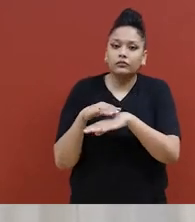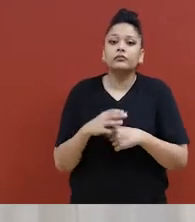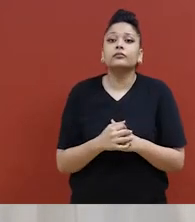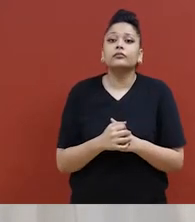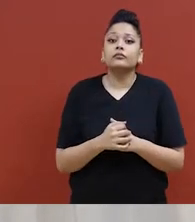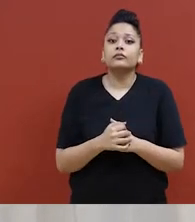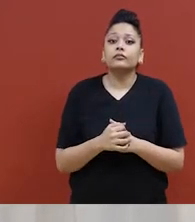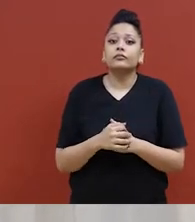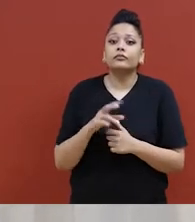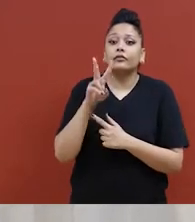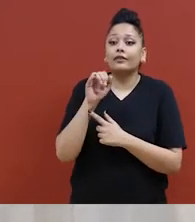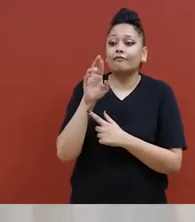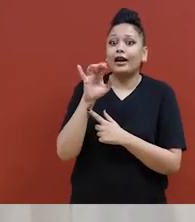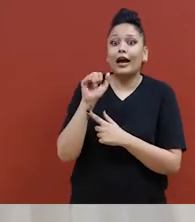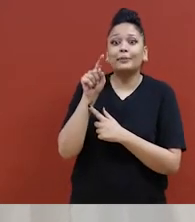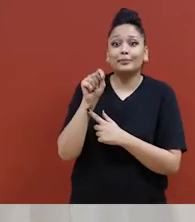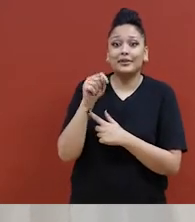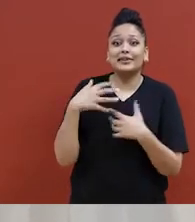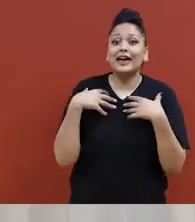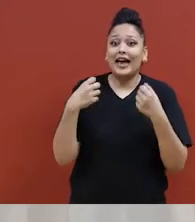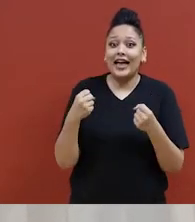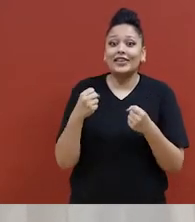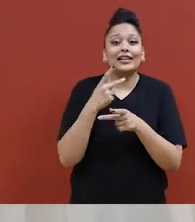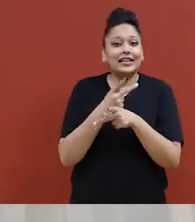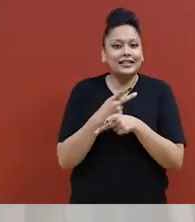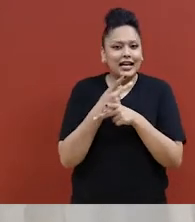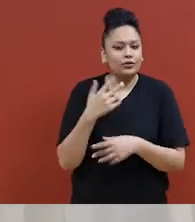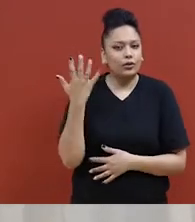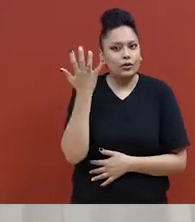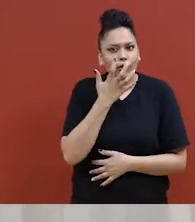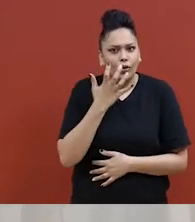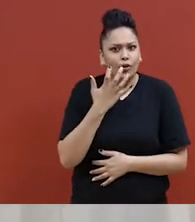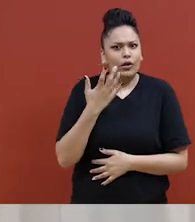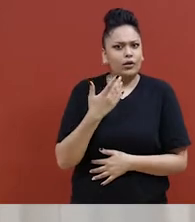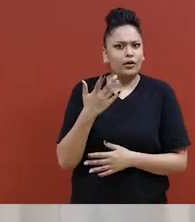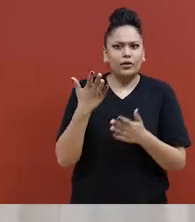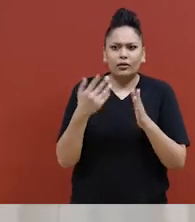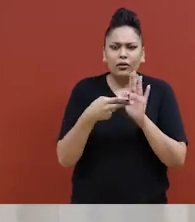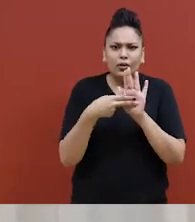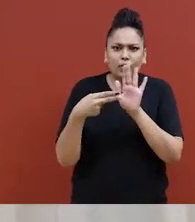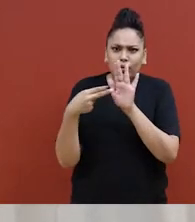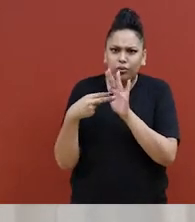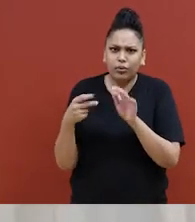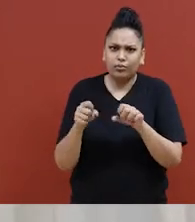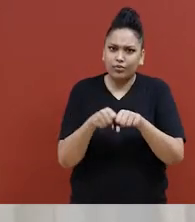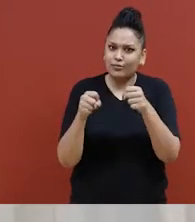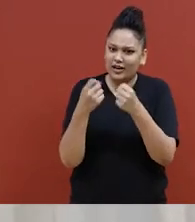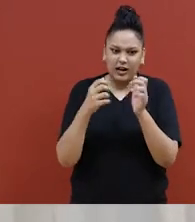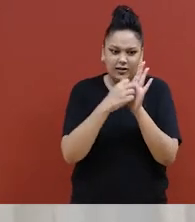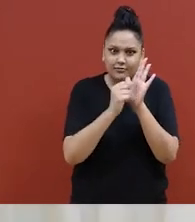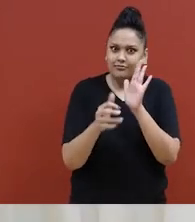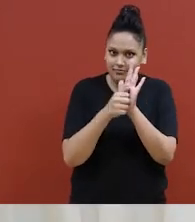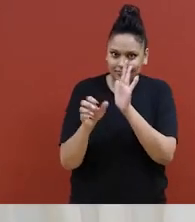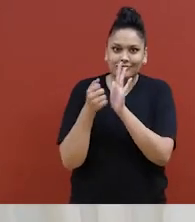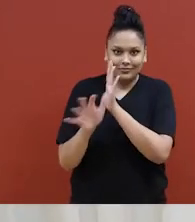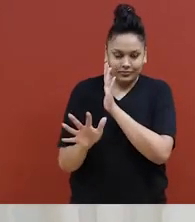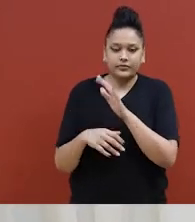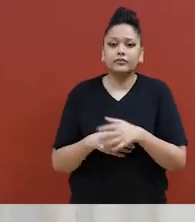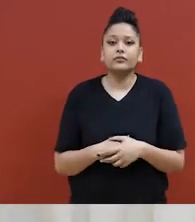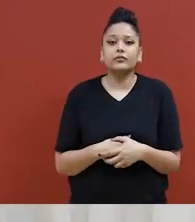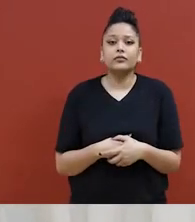Je tiens à préciser que Vibrant Healthcare brise toutes sortes de stéréotypes et